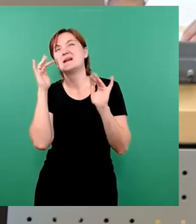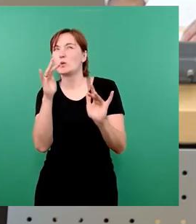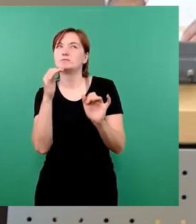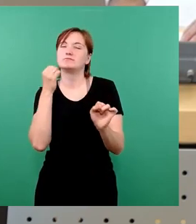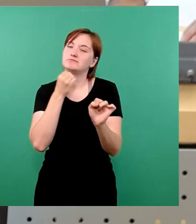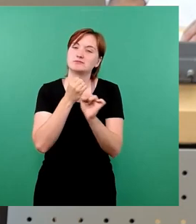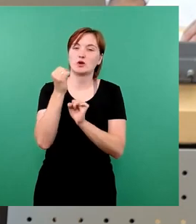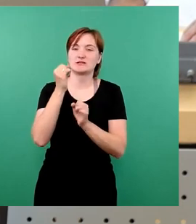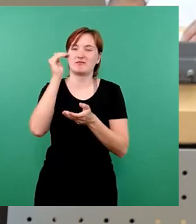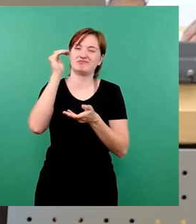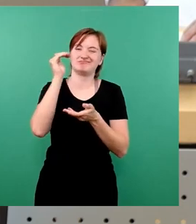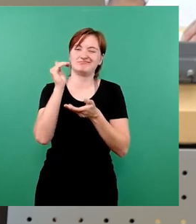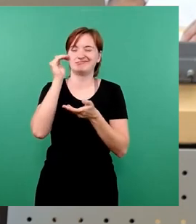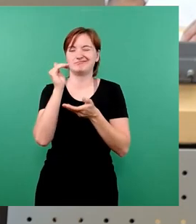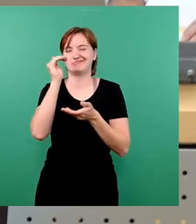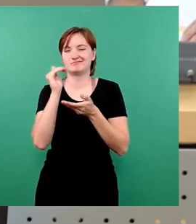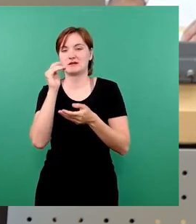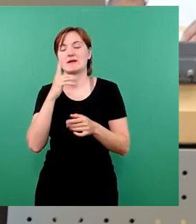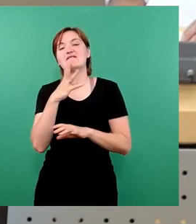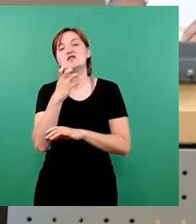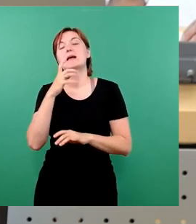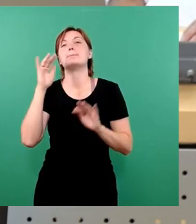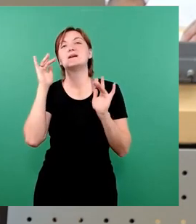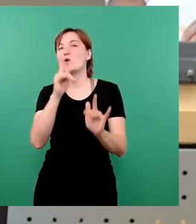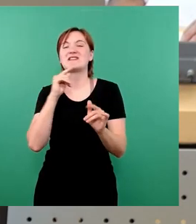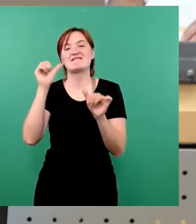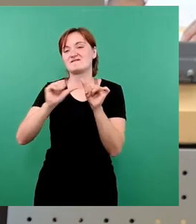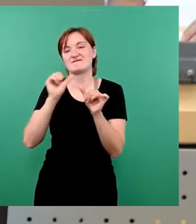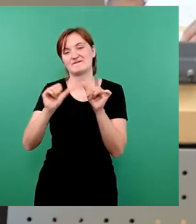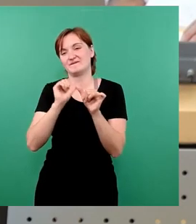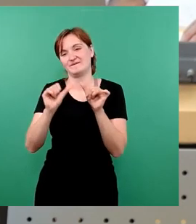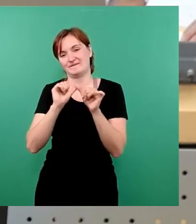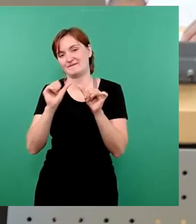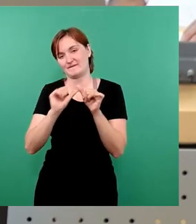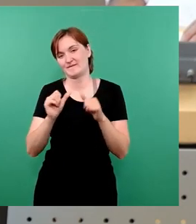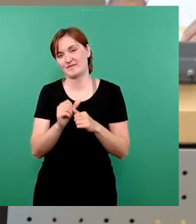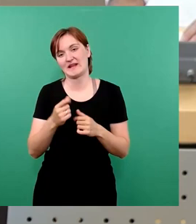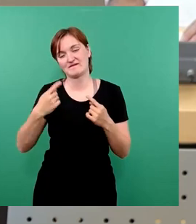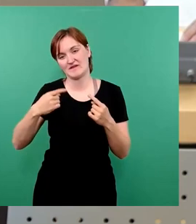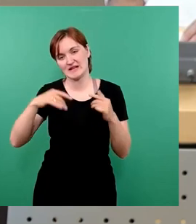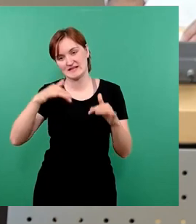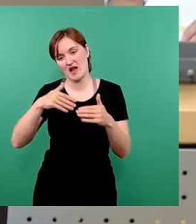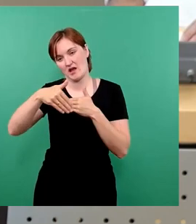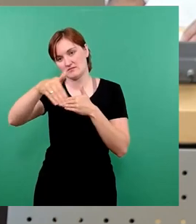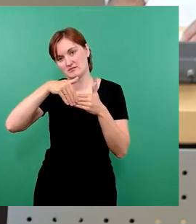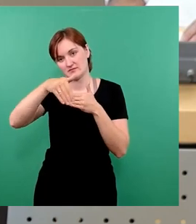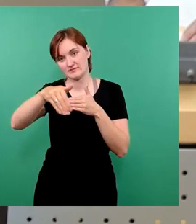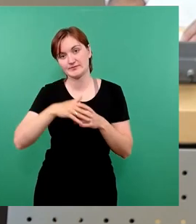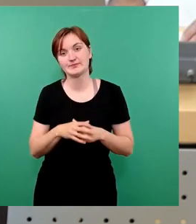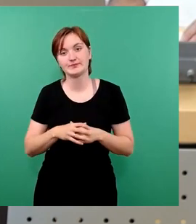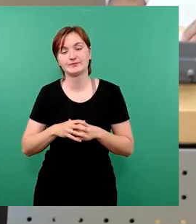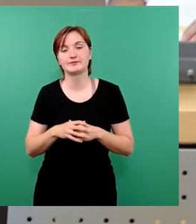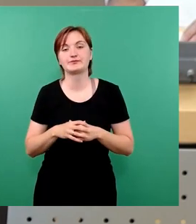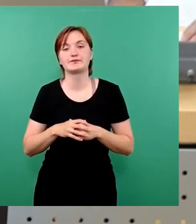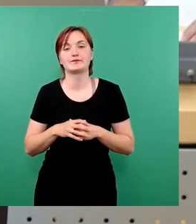noch 40 Millionen übrig, die weiterhin als Defizit im laufenden Kalenderjahr sind und geschweige denn